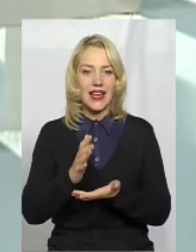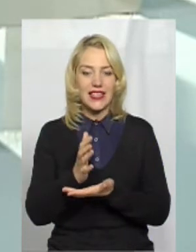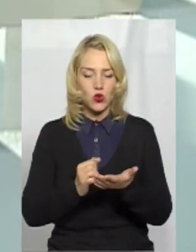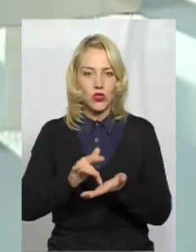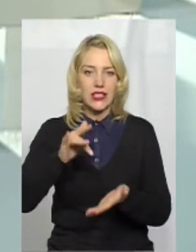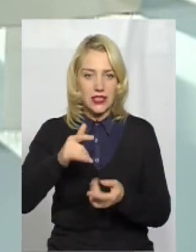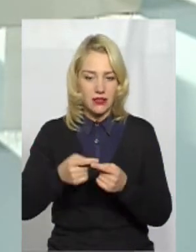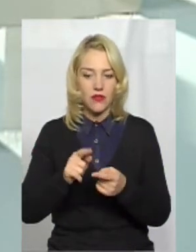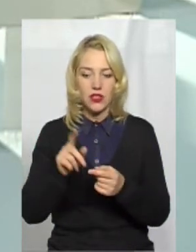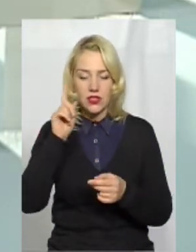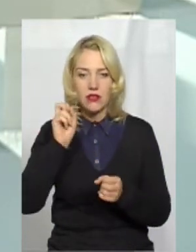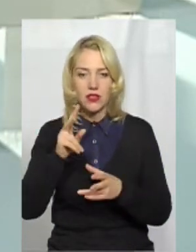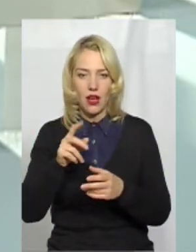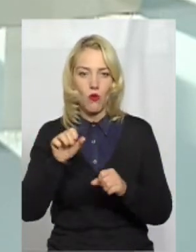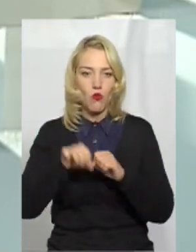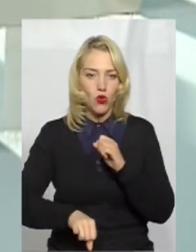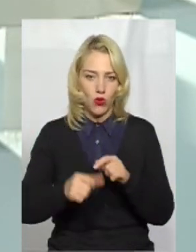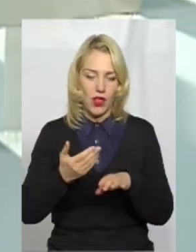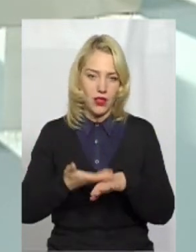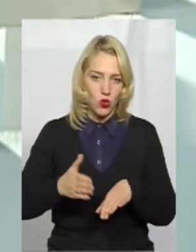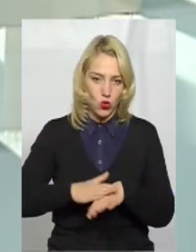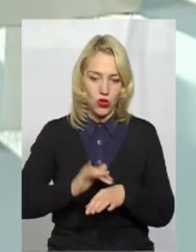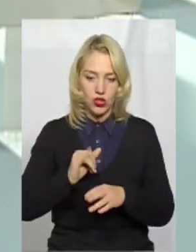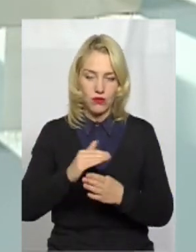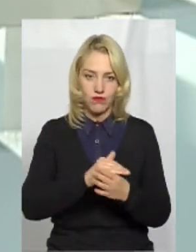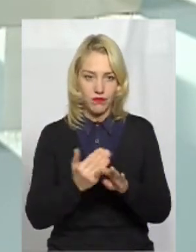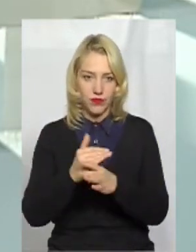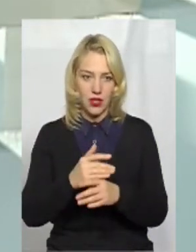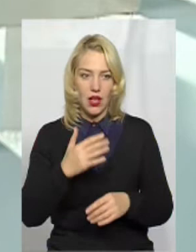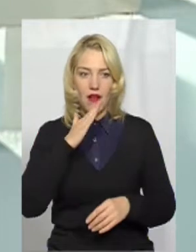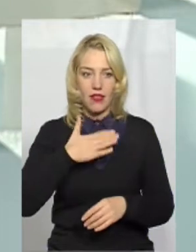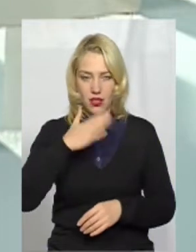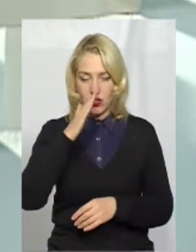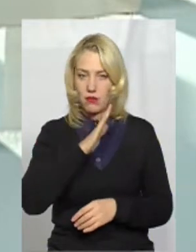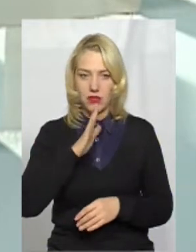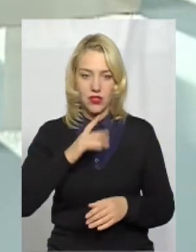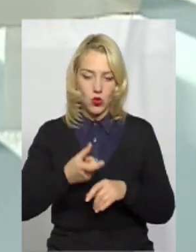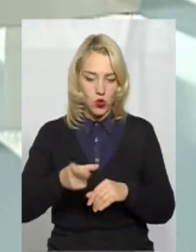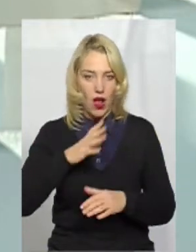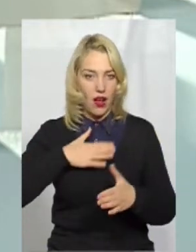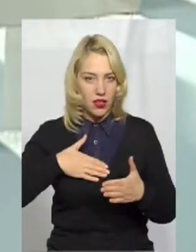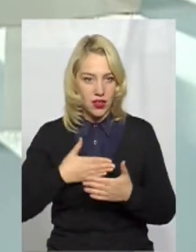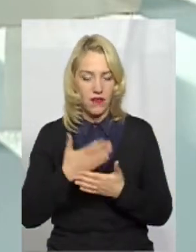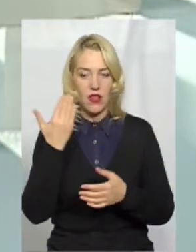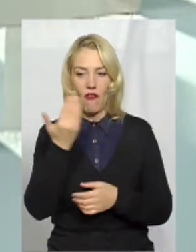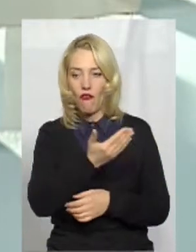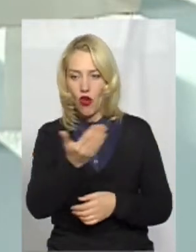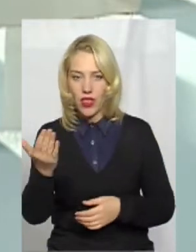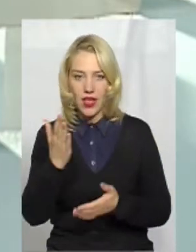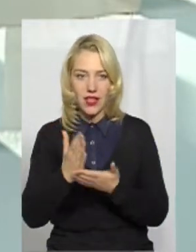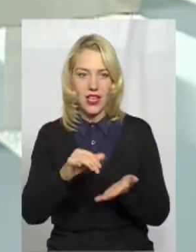так краще не допоможе іншим батькам, ніж вони між собою. Тим більше, наші батьки дуже активні. Вони є членами